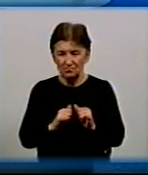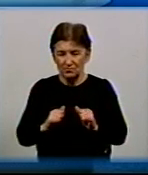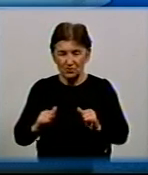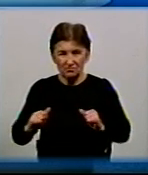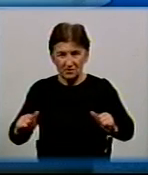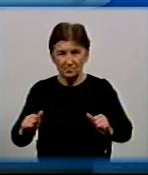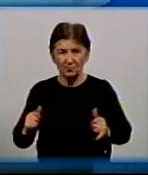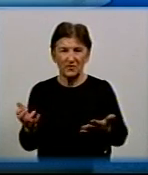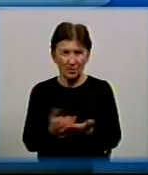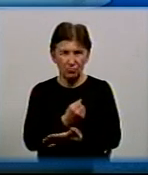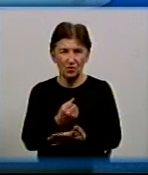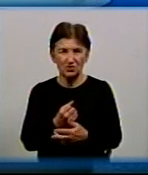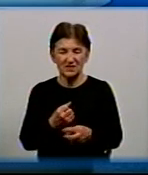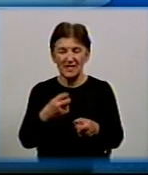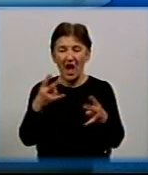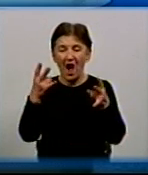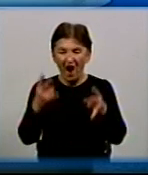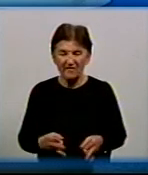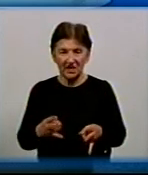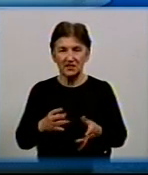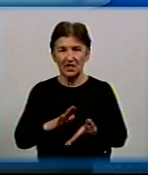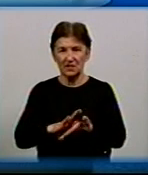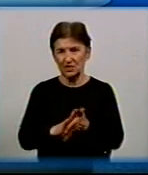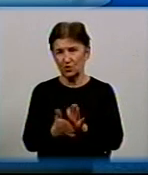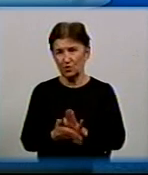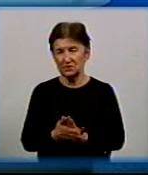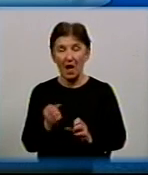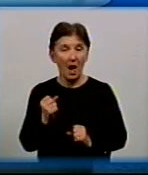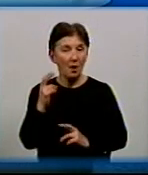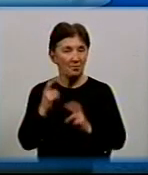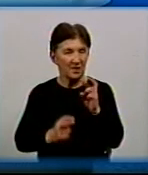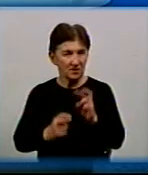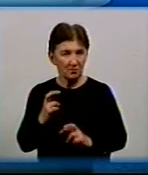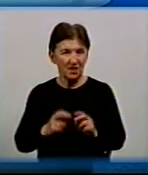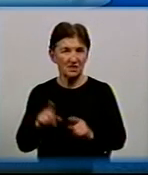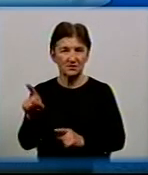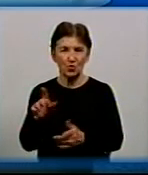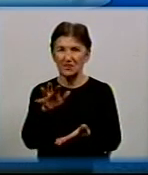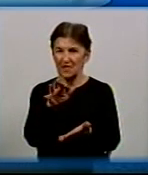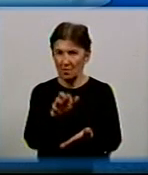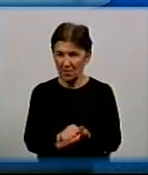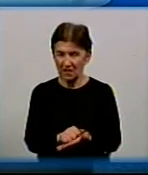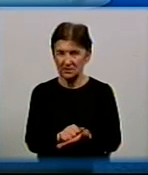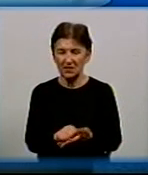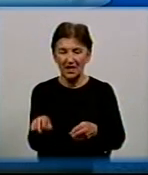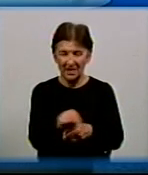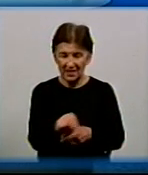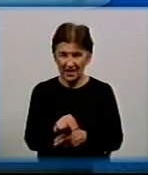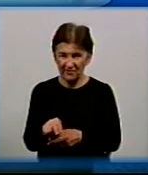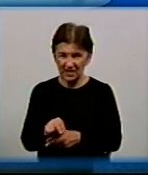зрозуміло, відбувається в цій аварійні ситуації. Але підприємство і арендна, тому числі, займаються ліквідацією цих аварійних